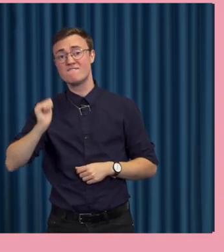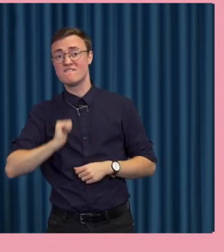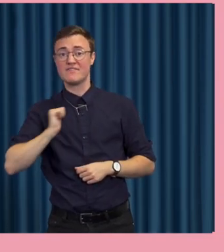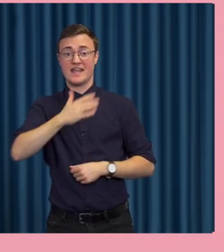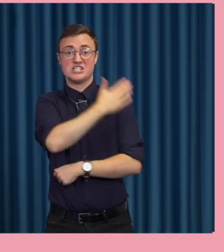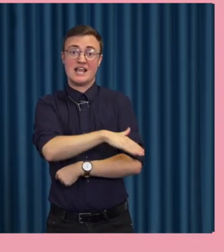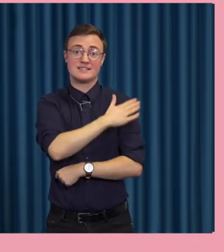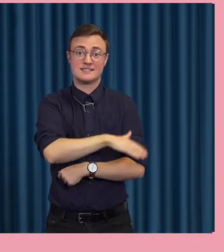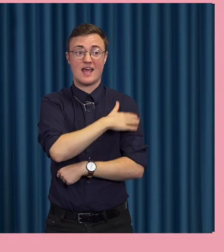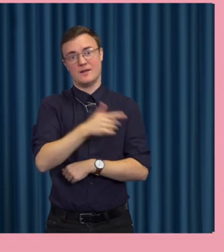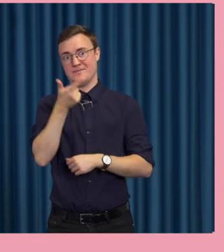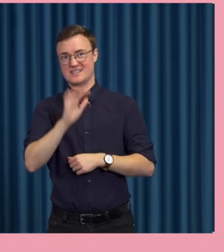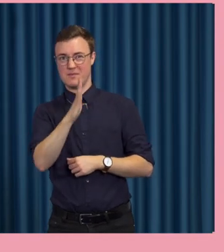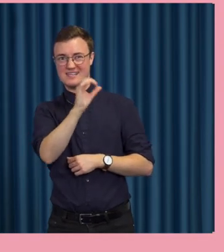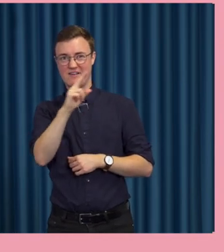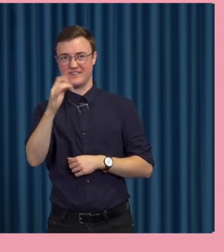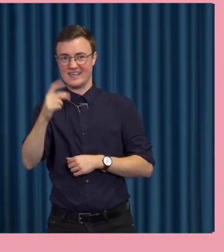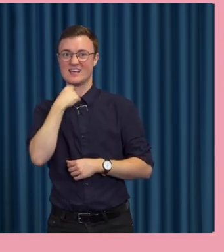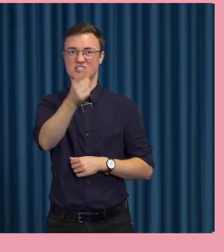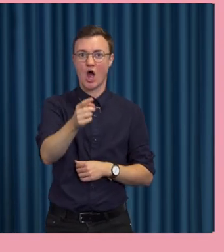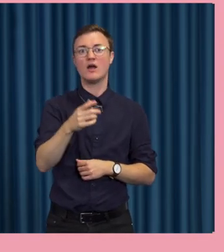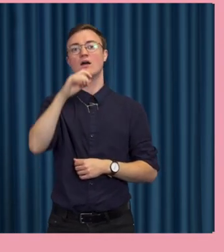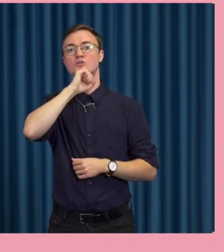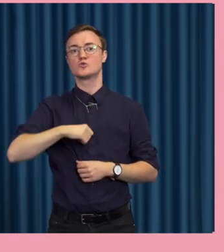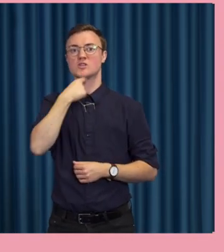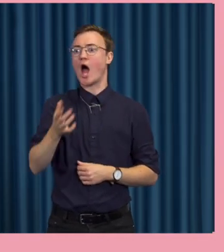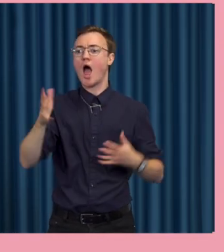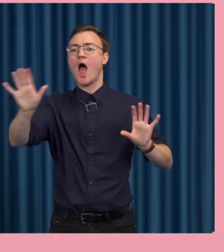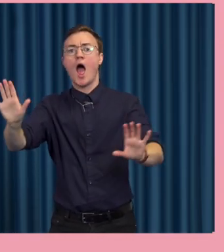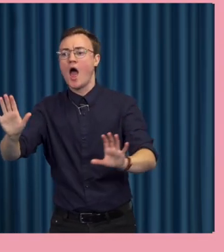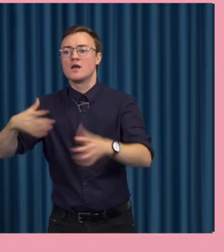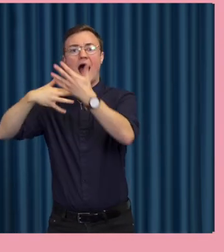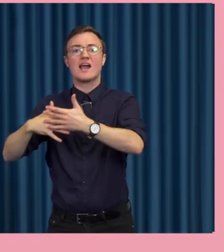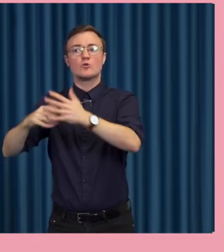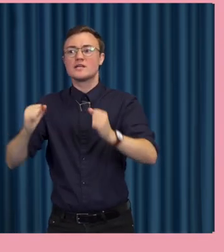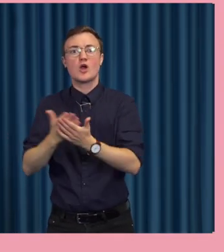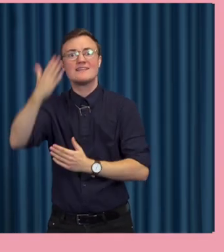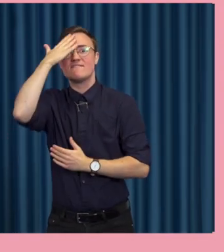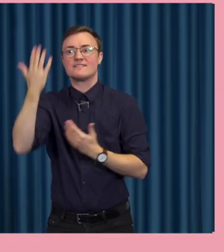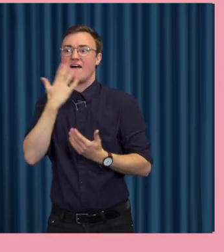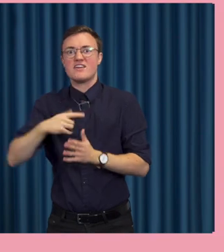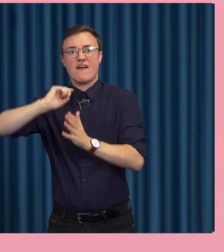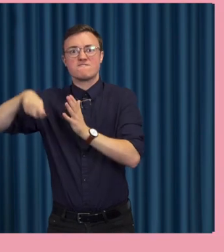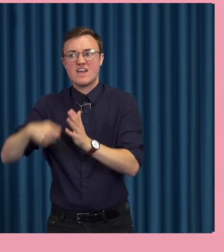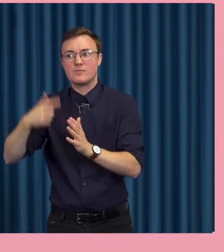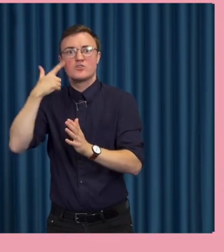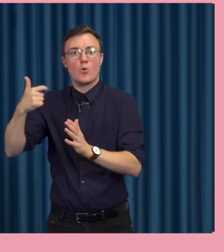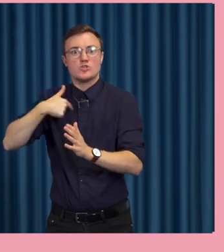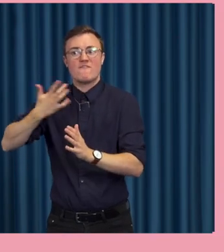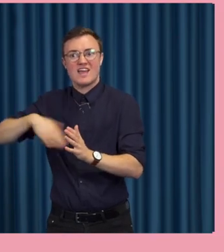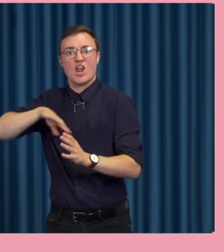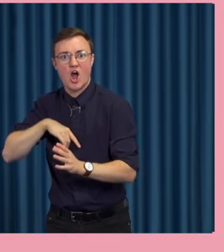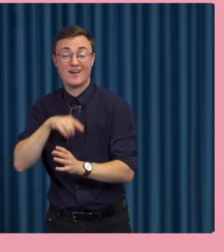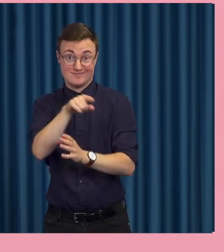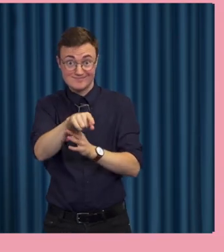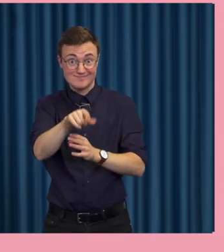tjänster som föder dem. Vi hörde Jannikers exempel där. Kolla inte på videon längre, för då lär sig algoritmen vilka rekommendationer. Tror den att